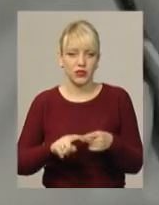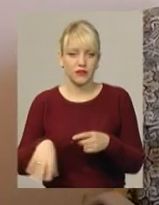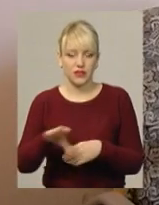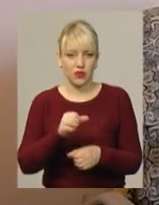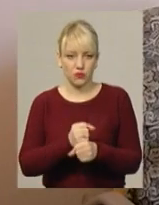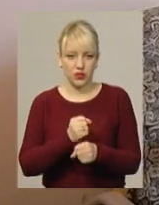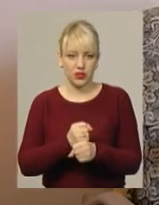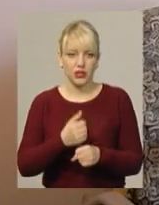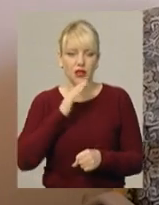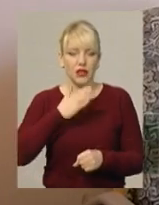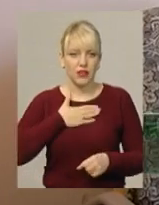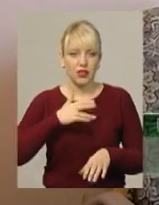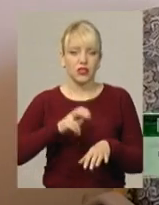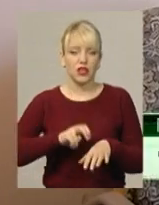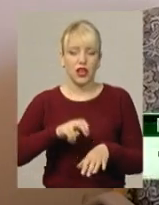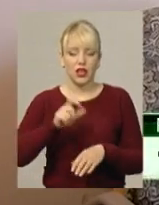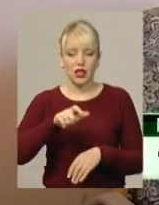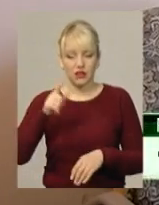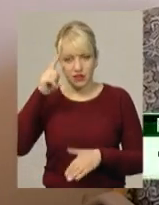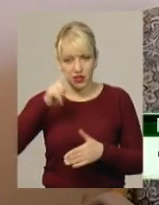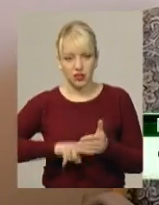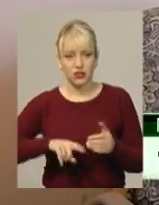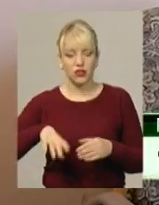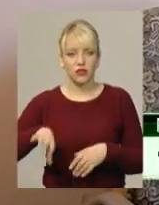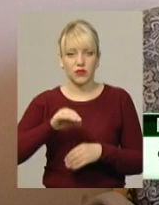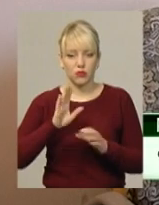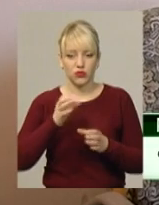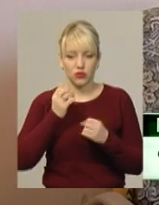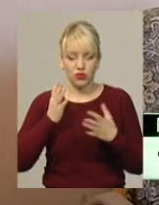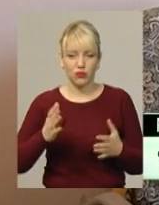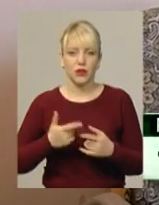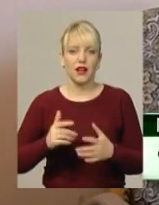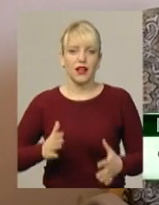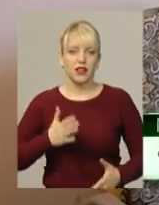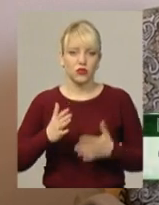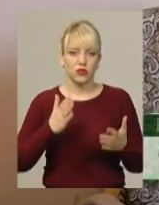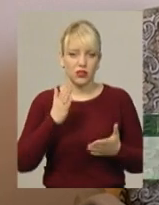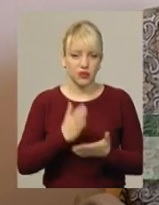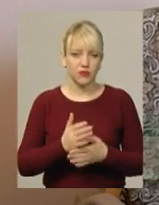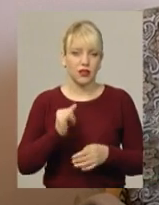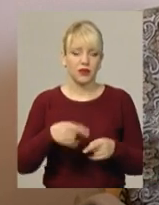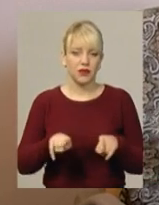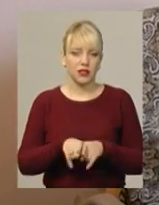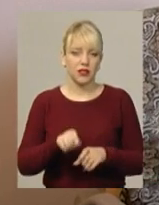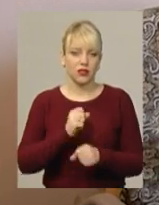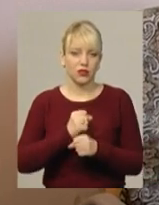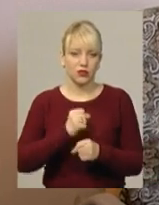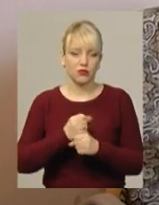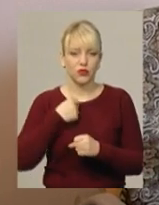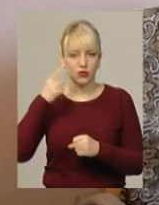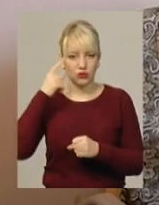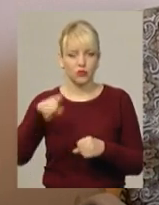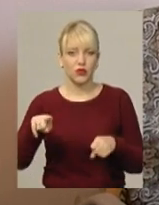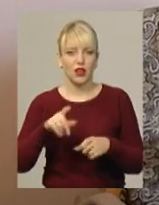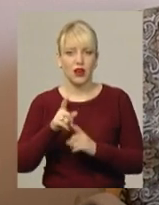робитися. Наші лікарі вірять, що буде добре, ентузіазм є, і при такій роботі, я думаю, що реформи